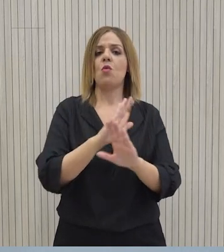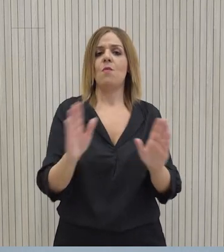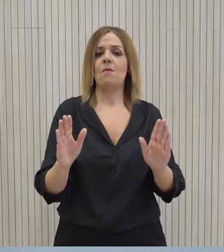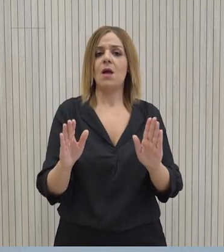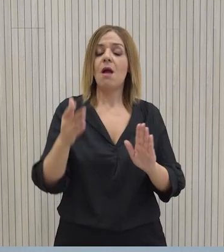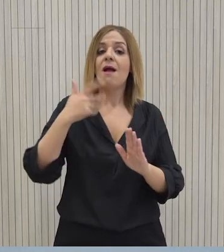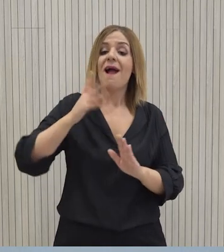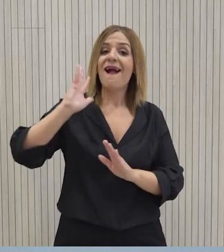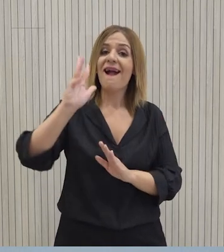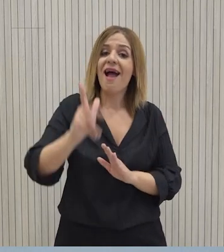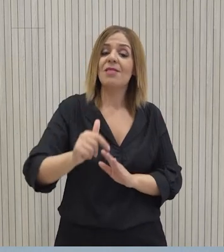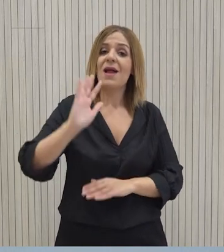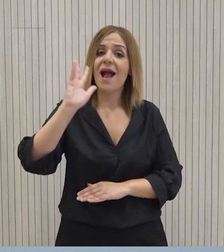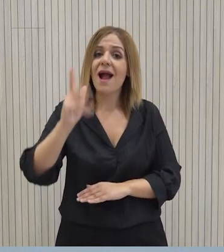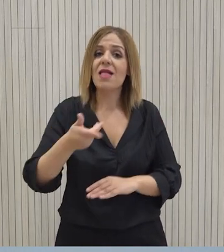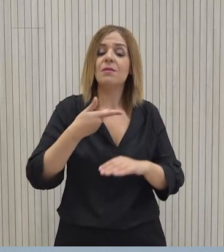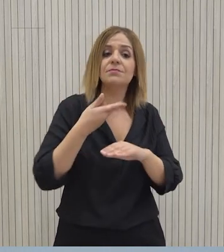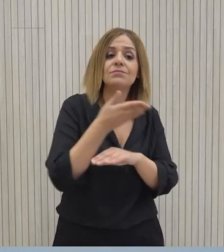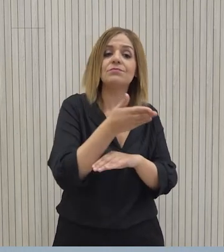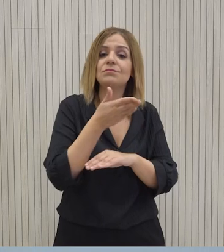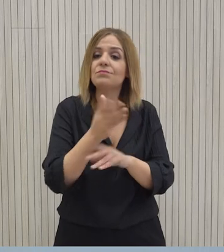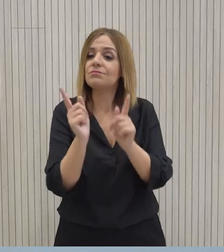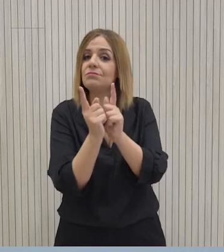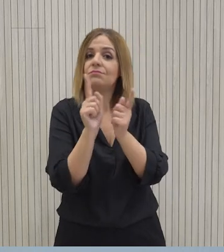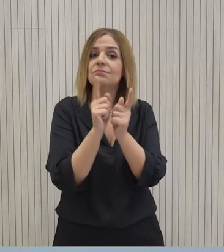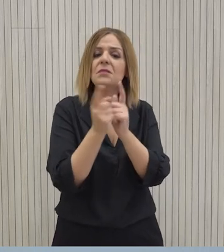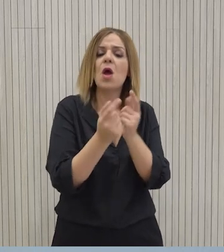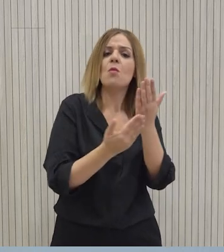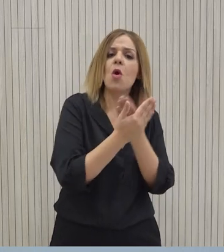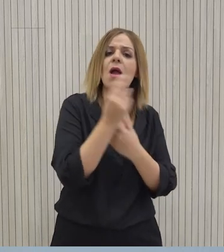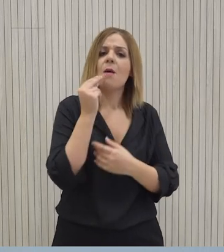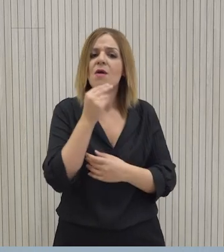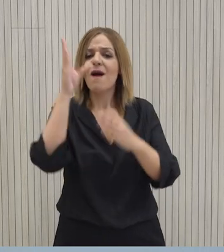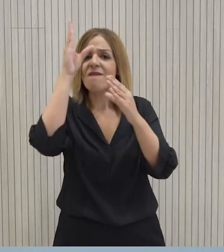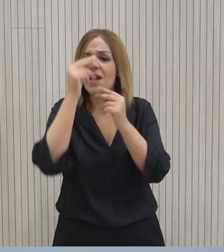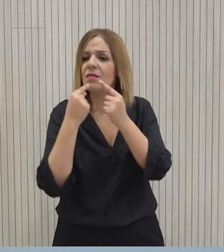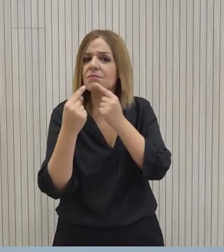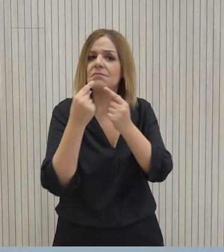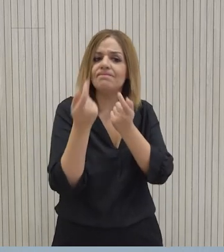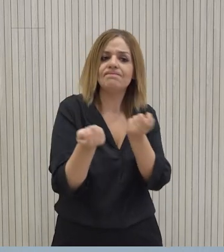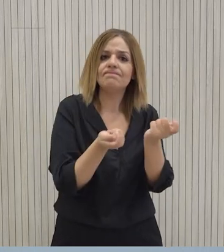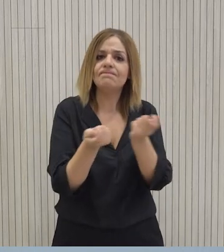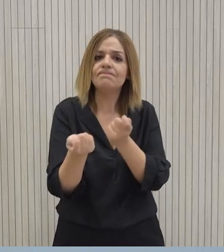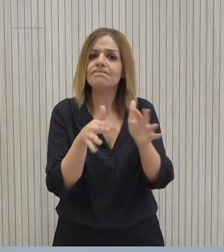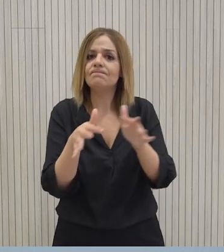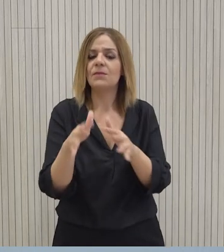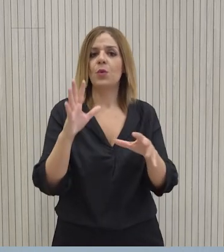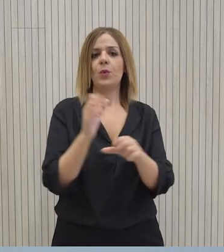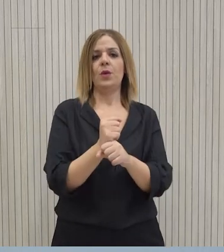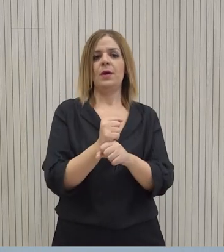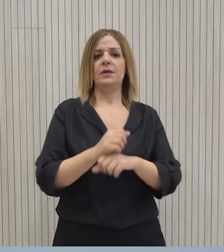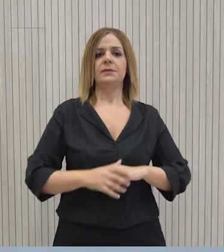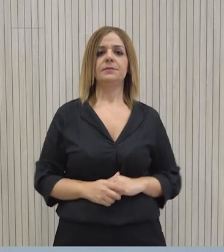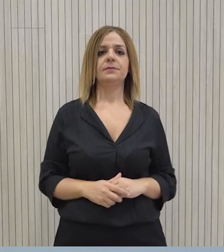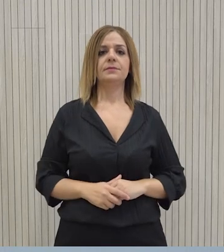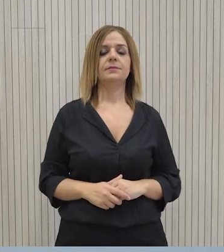βρισκόμαστε καθημερινά σας διαβεβαιώ σε κάθε πρωινή συνάντηση απογευματινή και βραδινή σε πλήρη συντονισμό ως προς την υλοποίηση του κυβερνητικού έργου.